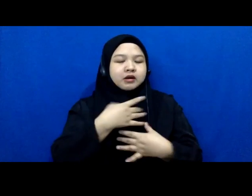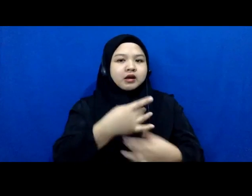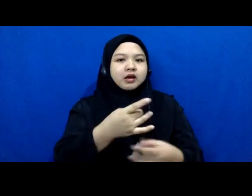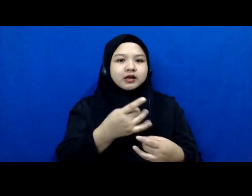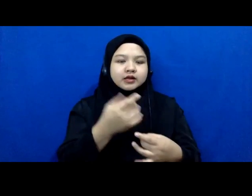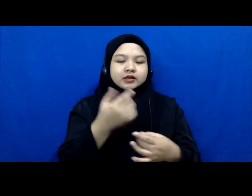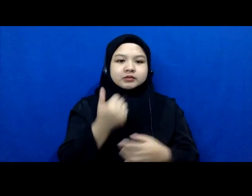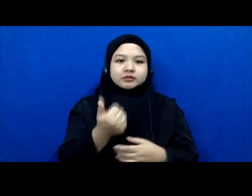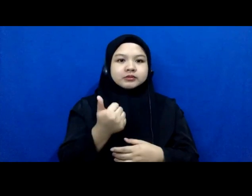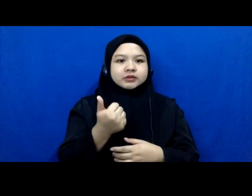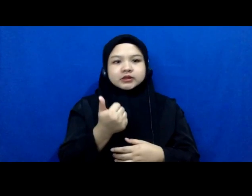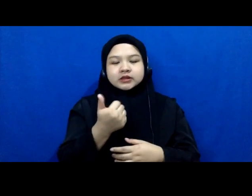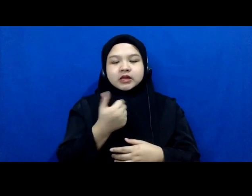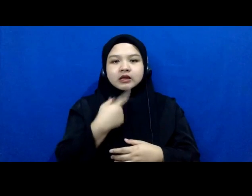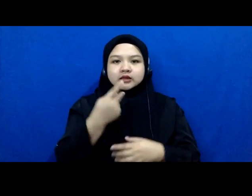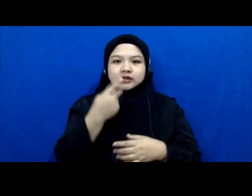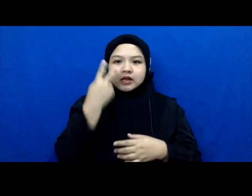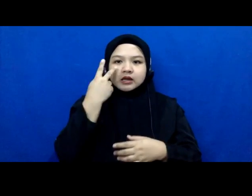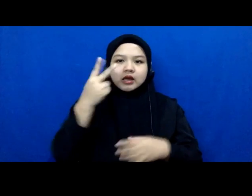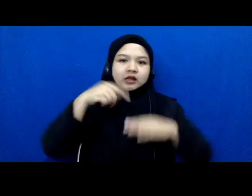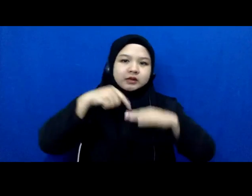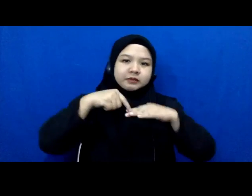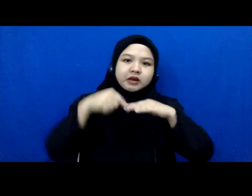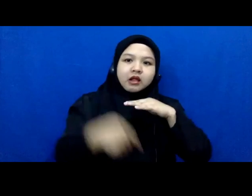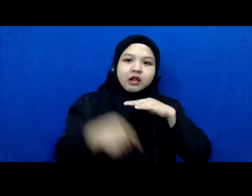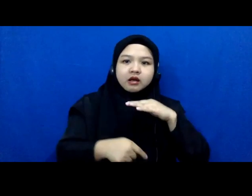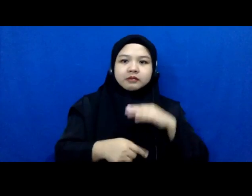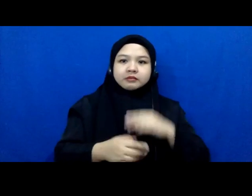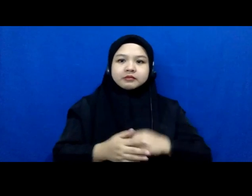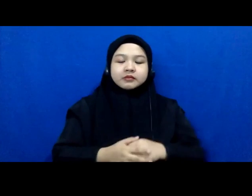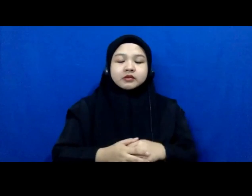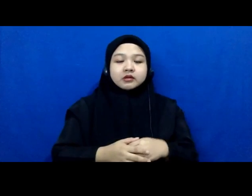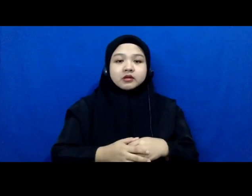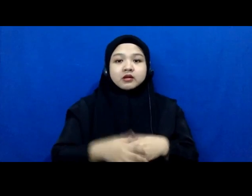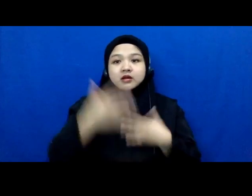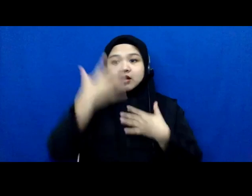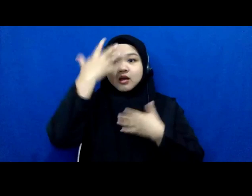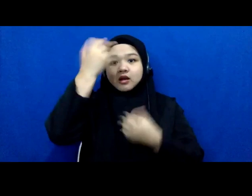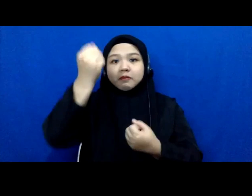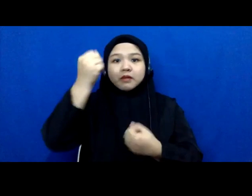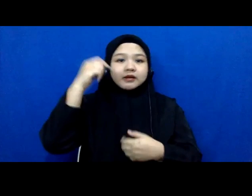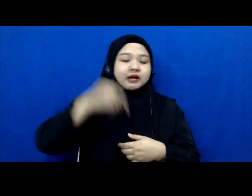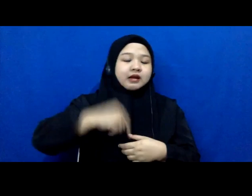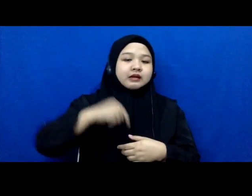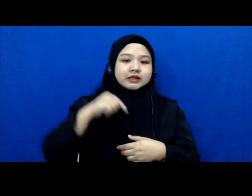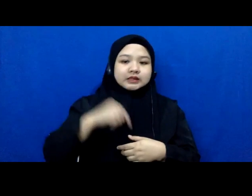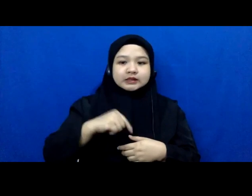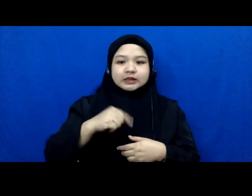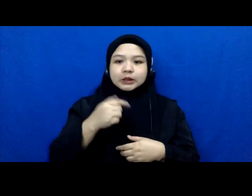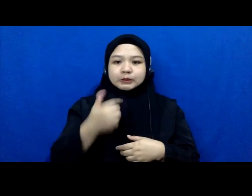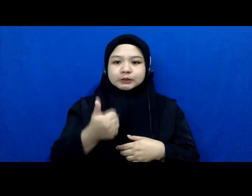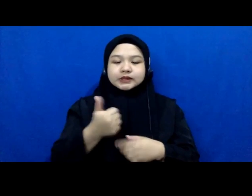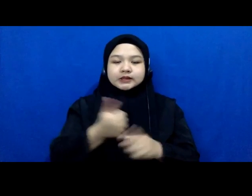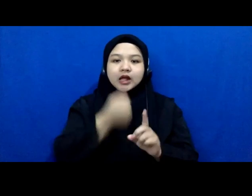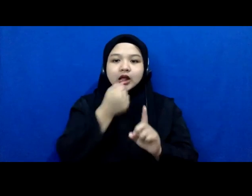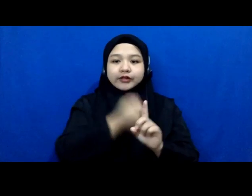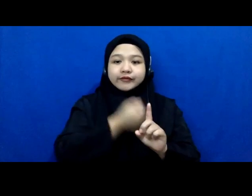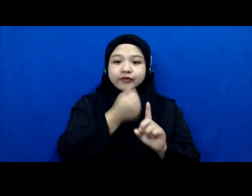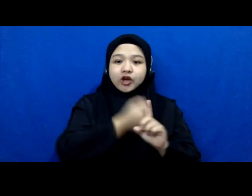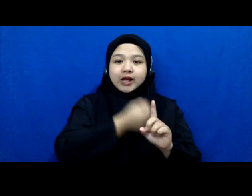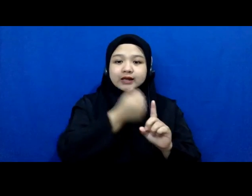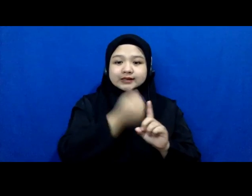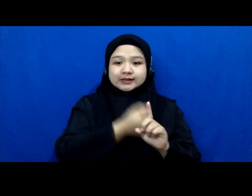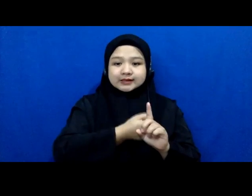ekspos agar nantinya harapannya adalah ini juga sebagai ajangat vokasi agar